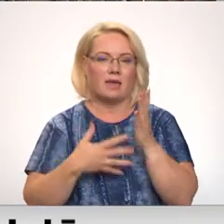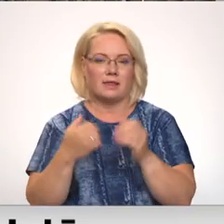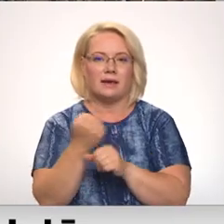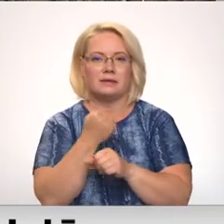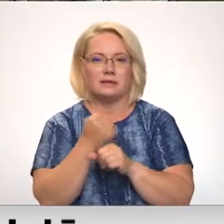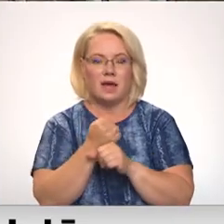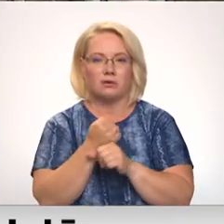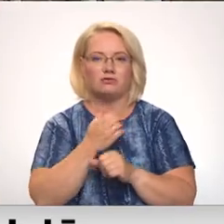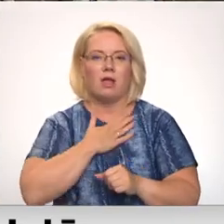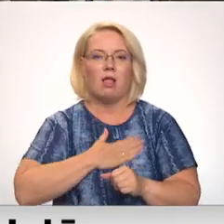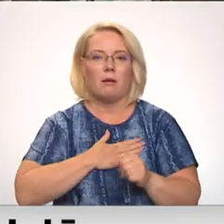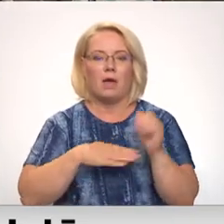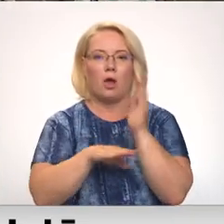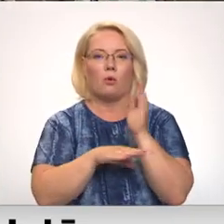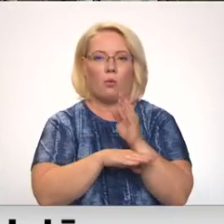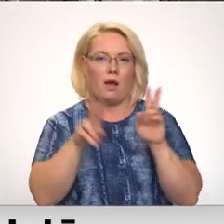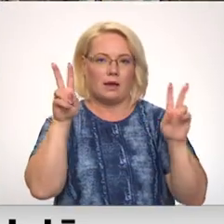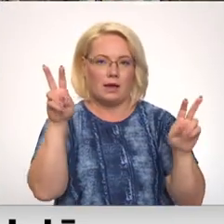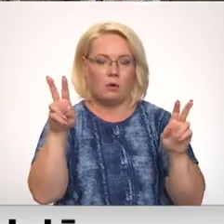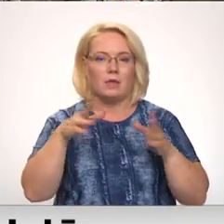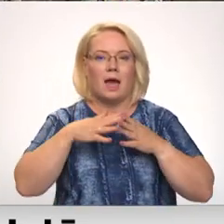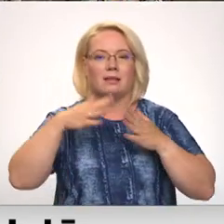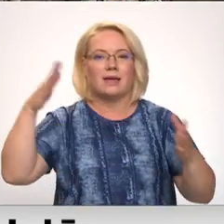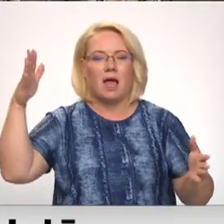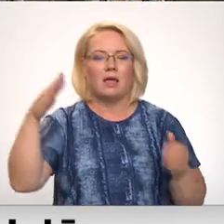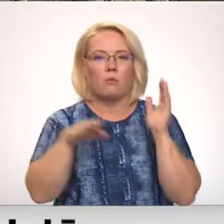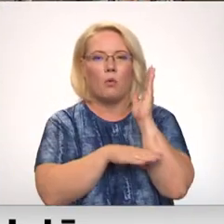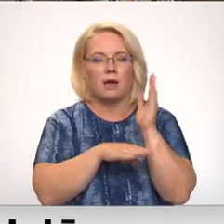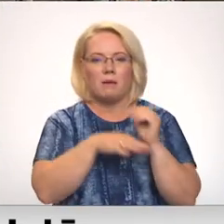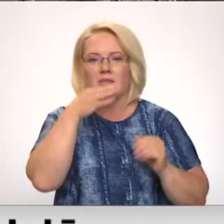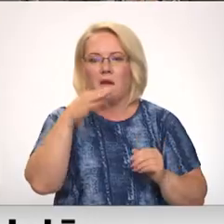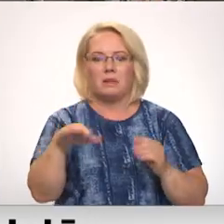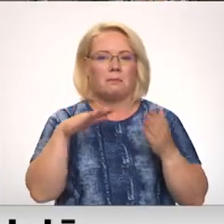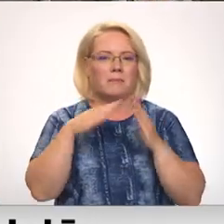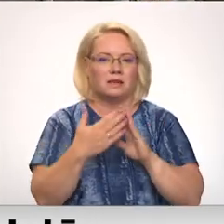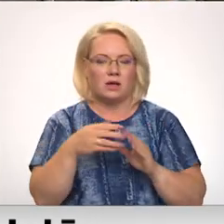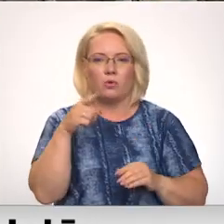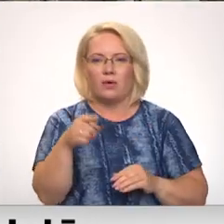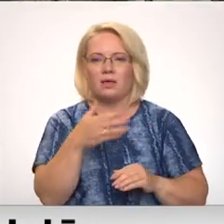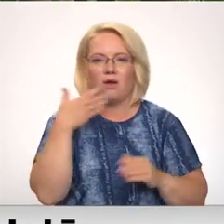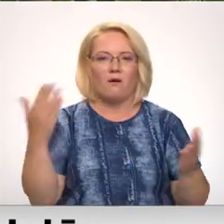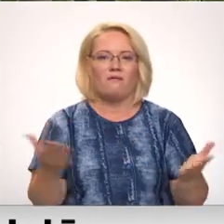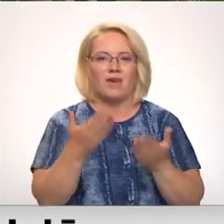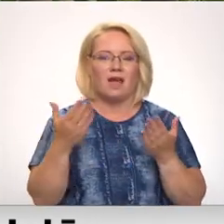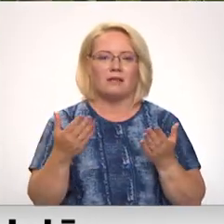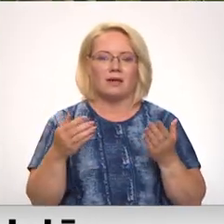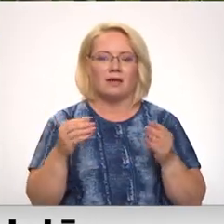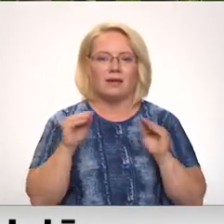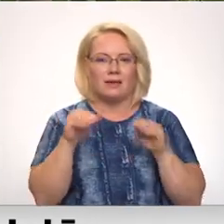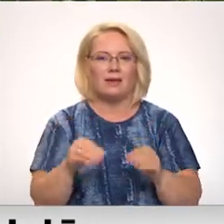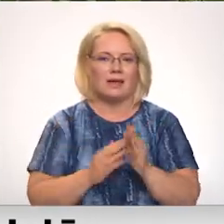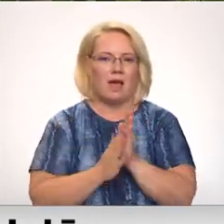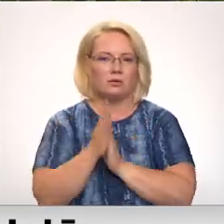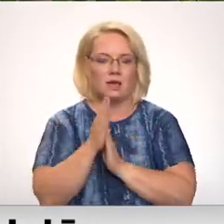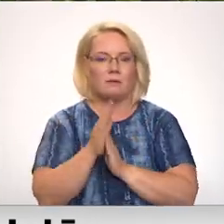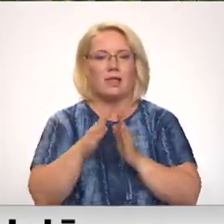labie koki. Edgars tāsta, ka lielajiem kokiem nepatīkot pilsētas un tos nēsot viegli ieaudzēt. Taču tieši lielie